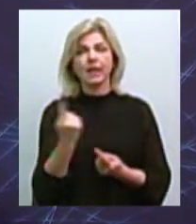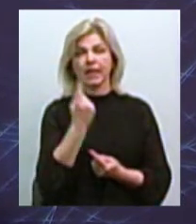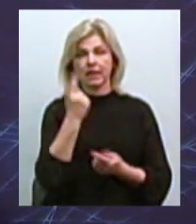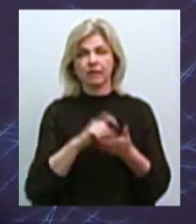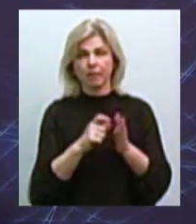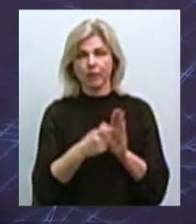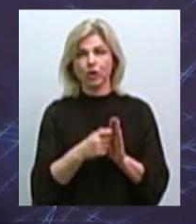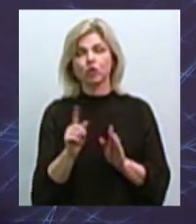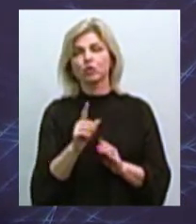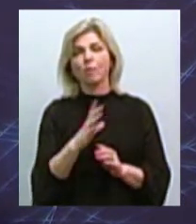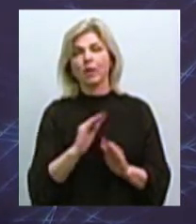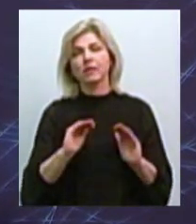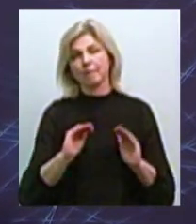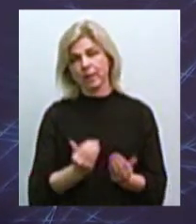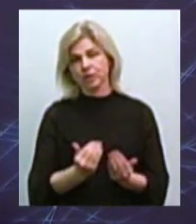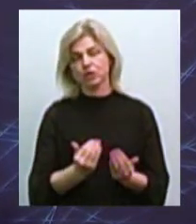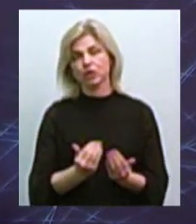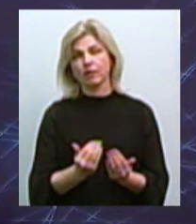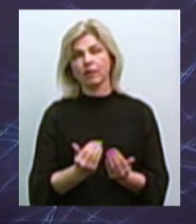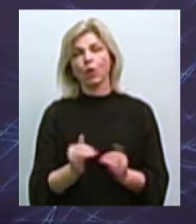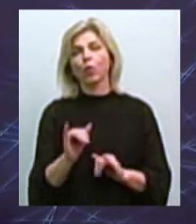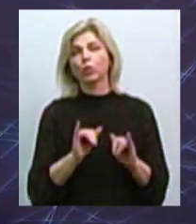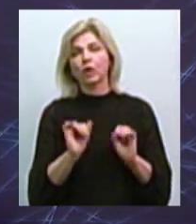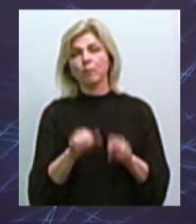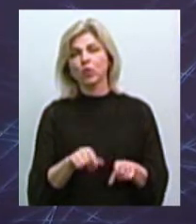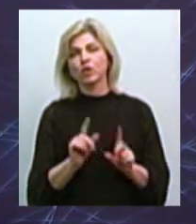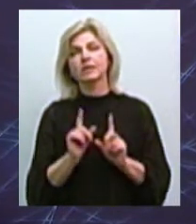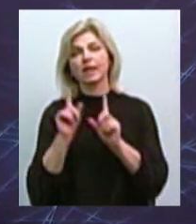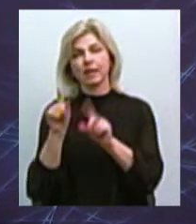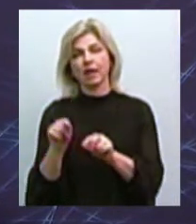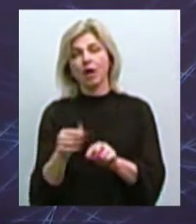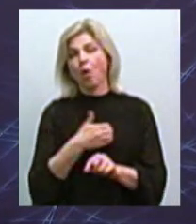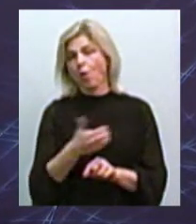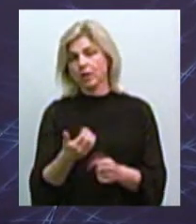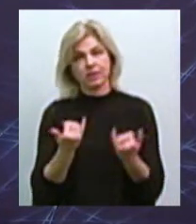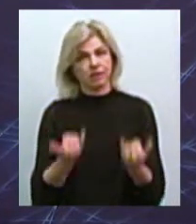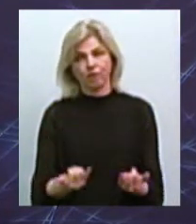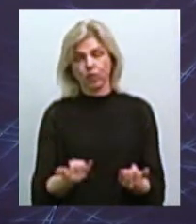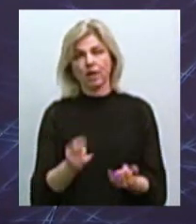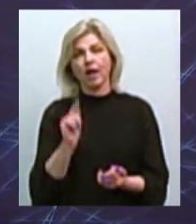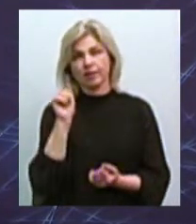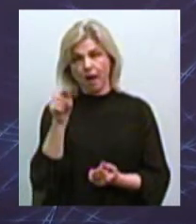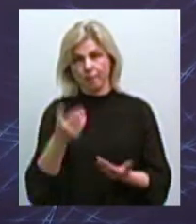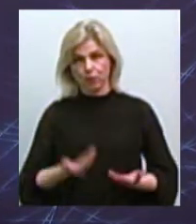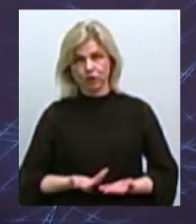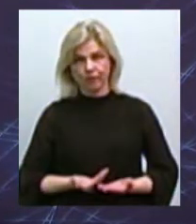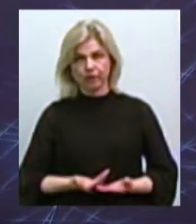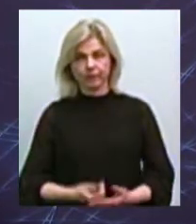говорити, більш-менш, куди можна заїхати хоч сьогодні і там проживати,